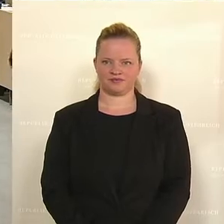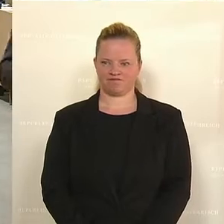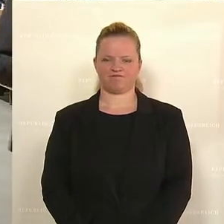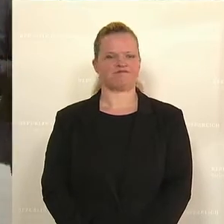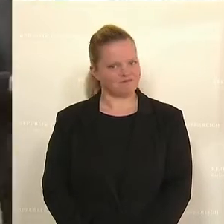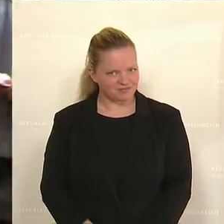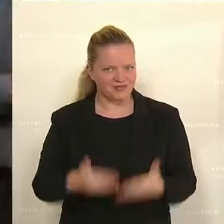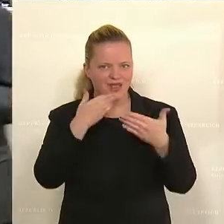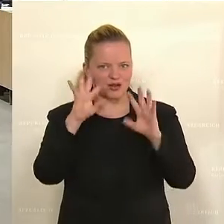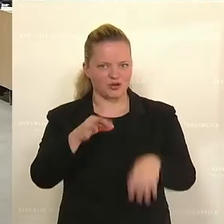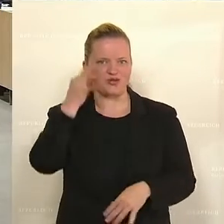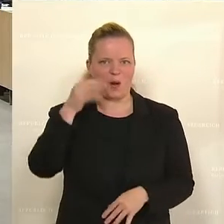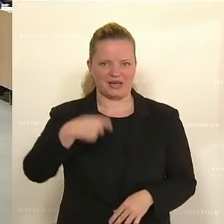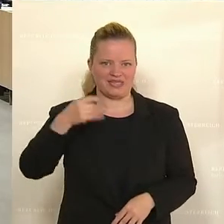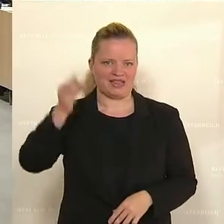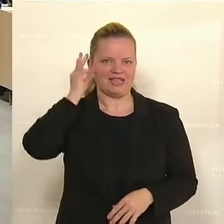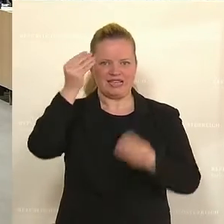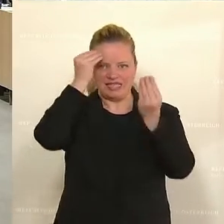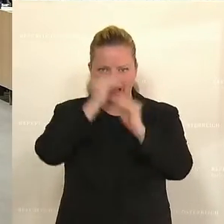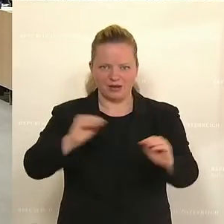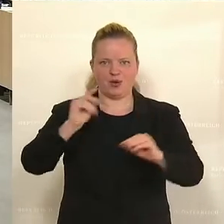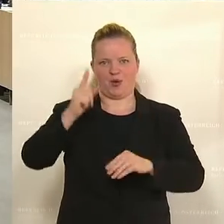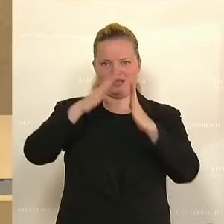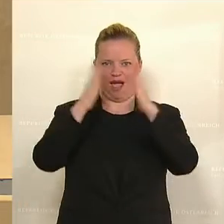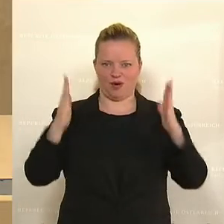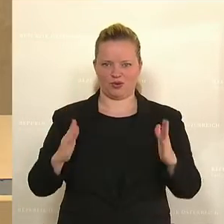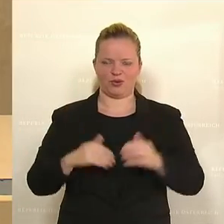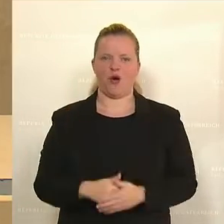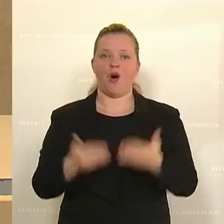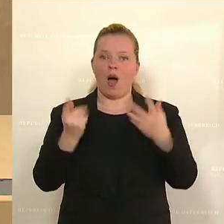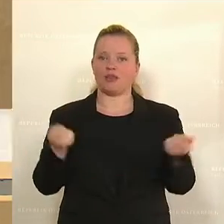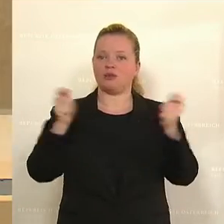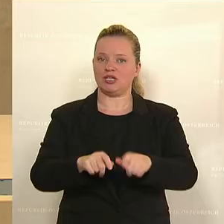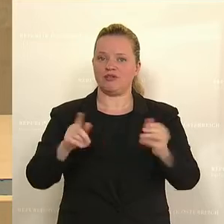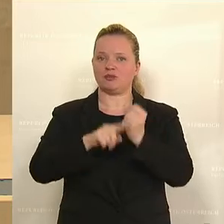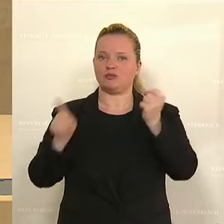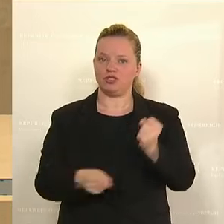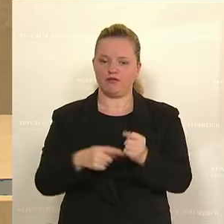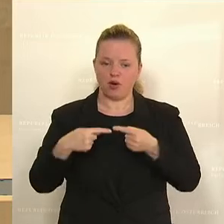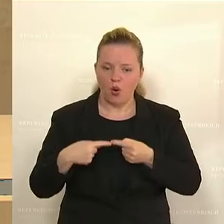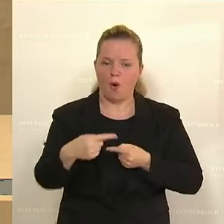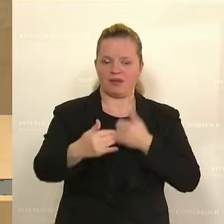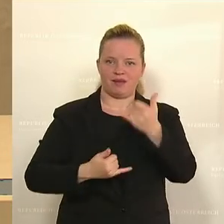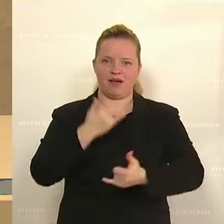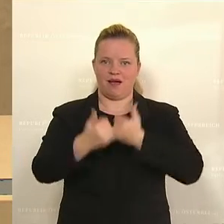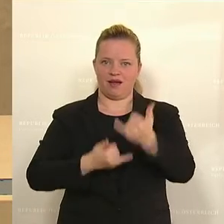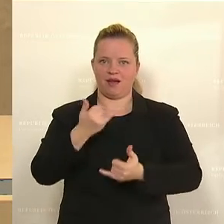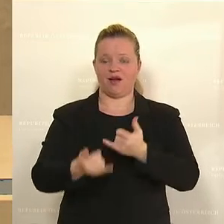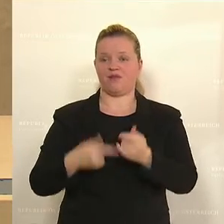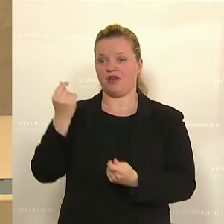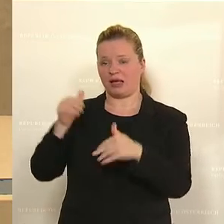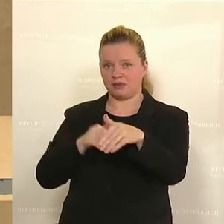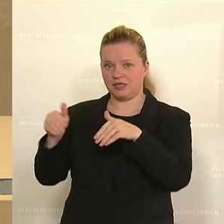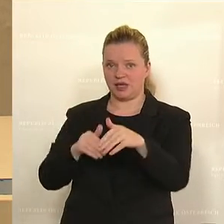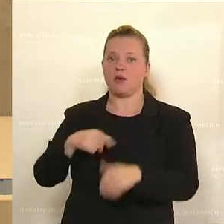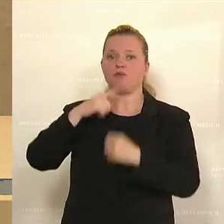Dankeschön, Frau Präsidentin, sehr geehrtes Hohes Haus. Heute beschließen wir ein Budget für die kommenden Jahre und Herr Finanzminister, ich habe Ihnen